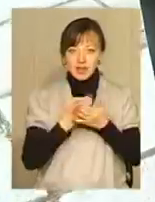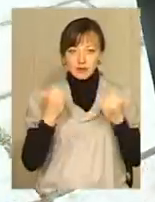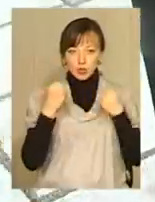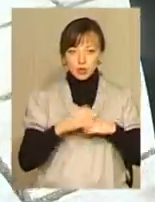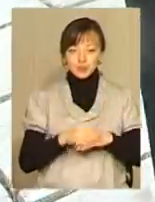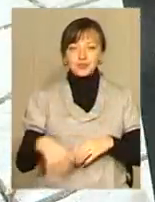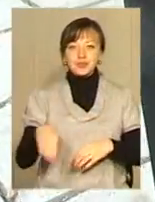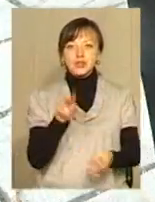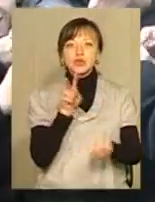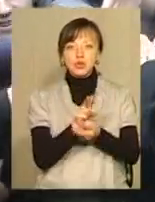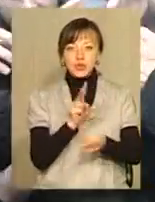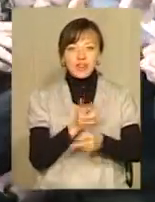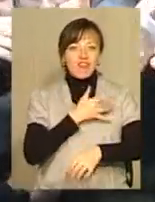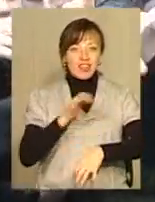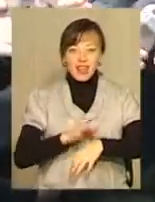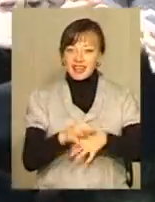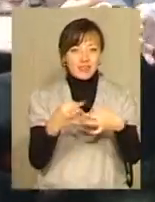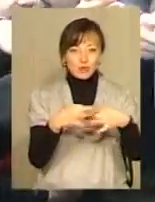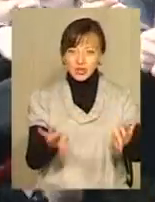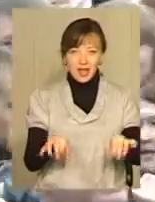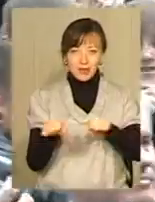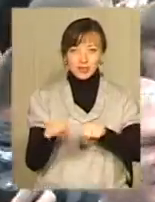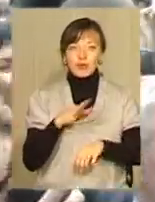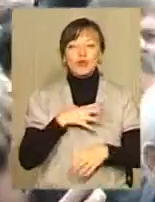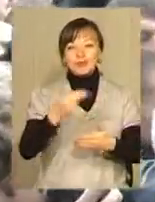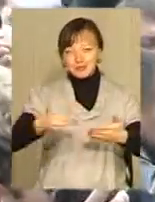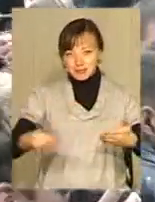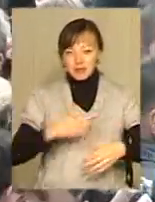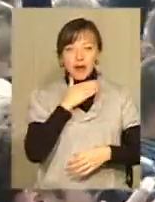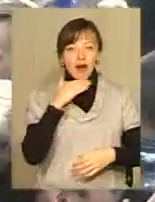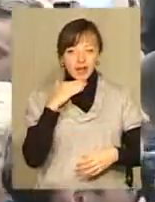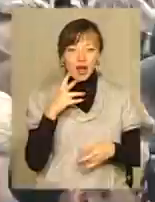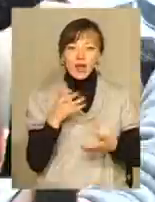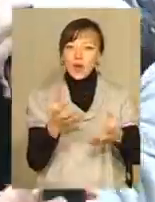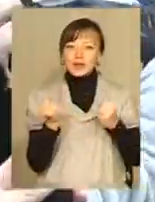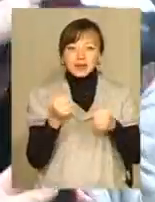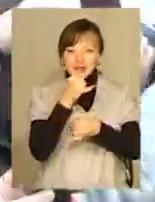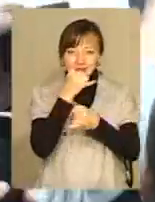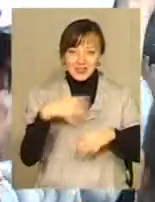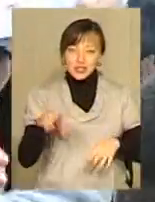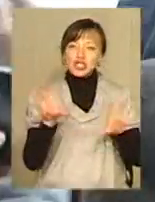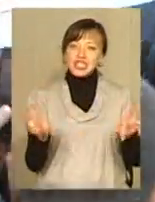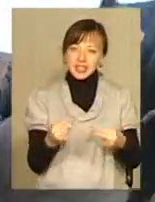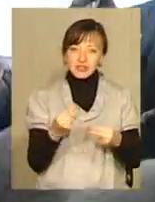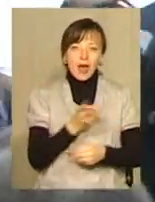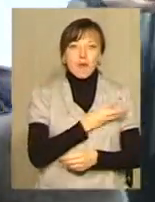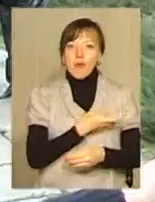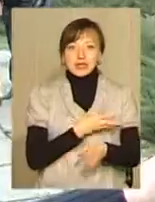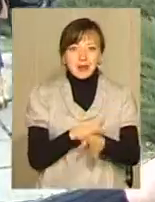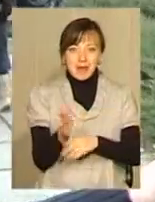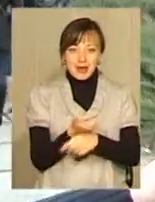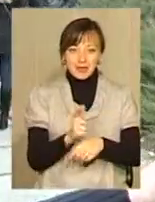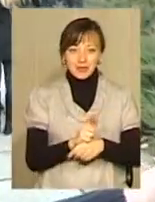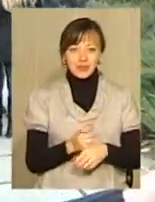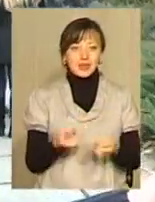Після зустрічі фанати довго не відпускали боксера. Віталій був щедрий на автографи, але отримати їх змогли не всі. Щасливчиків емоції переповнюють.